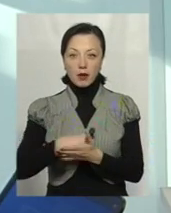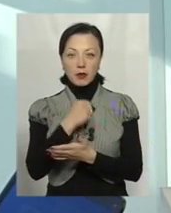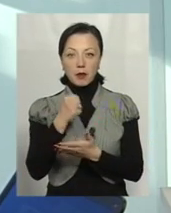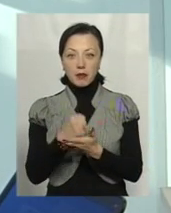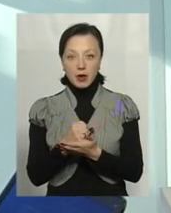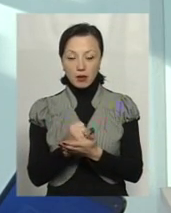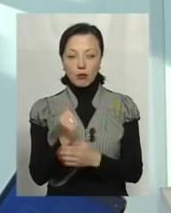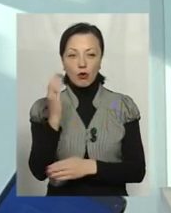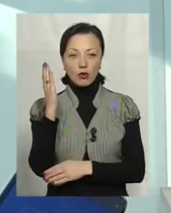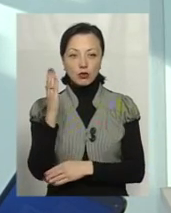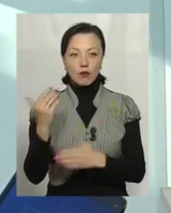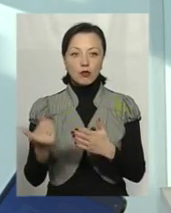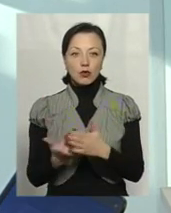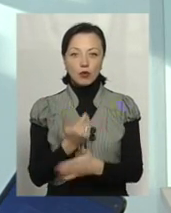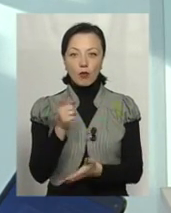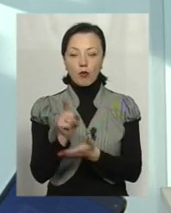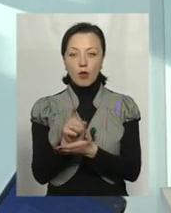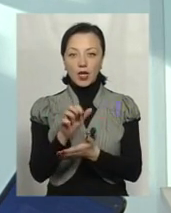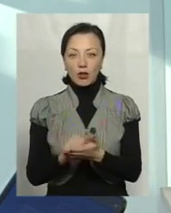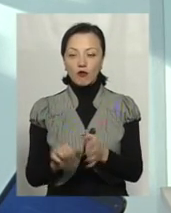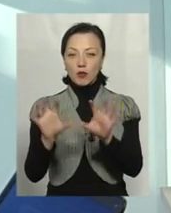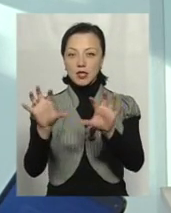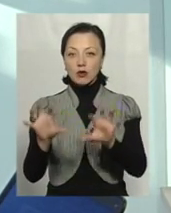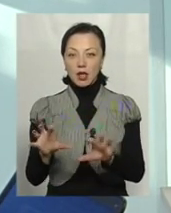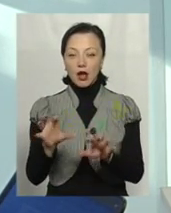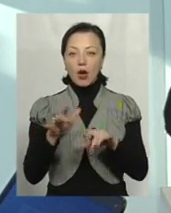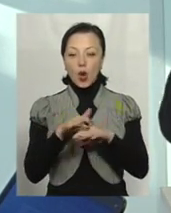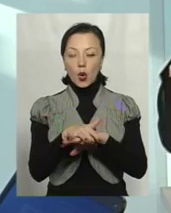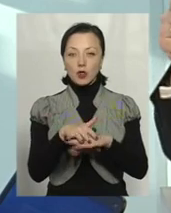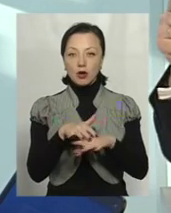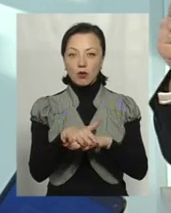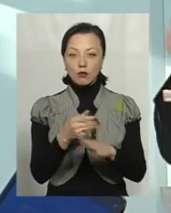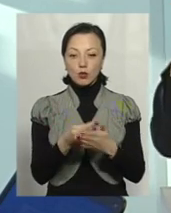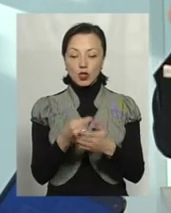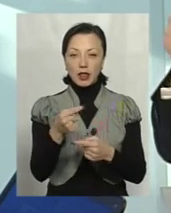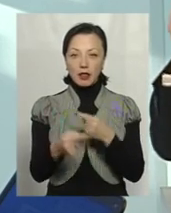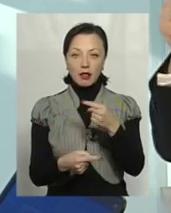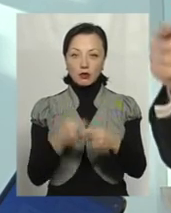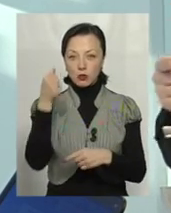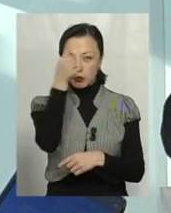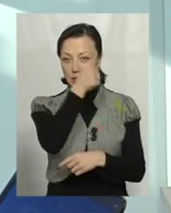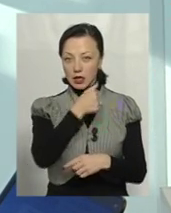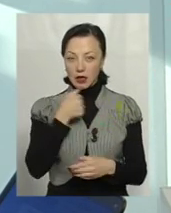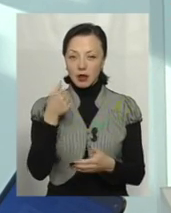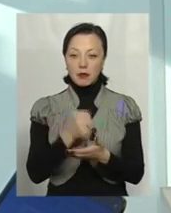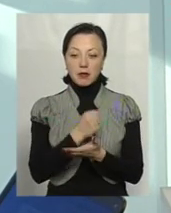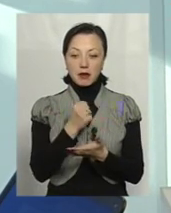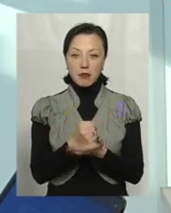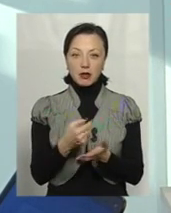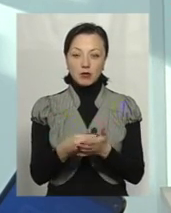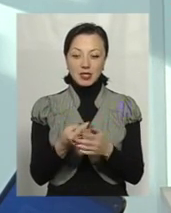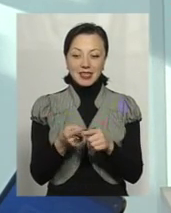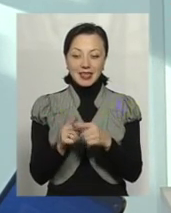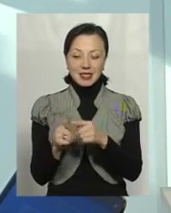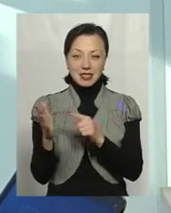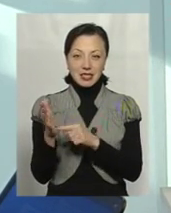проголосованому новому податковому законодавстві розраховуйте бюджет на наступний рік і приймайте вже бюджет на цій вже